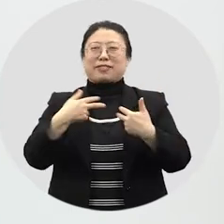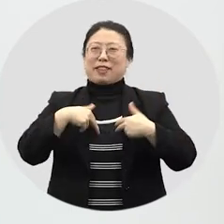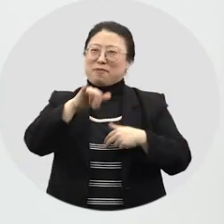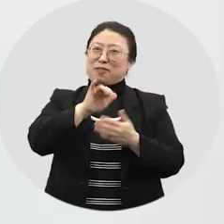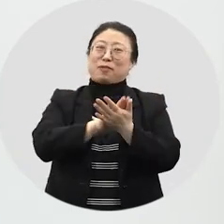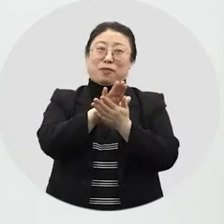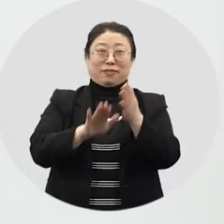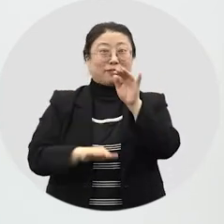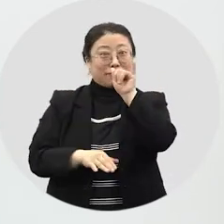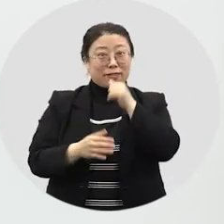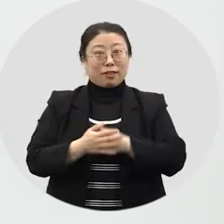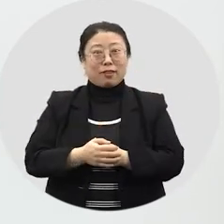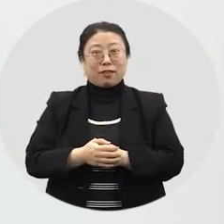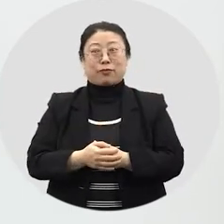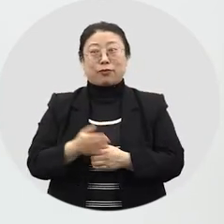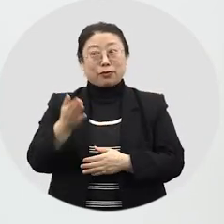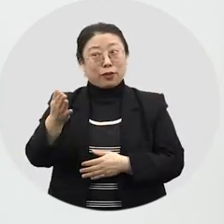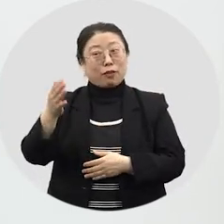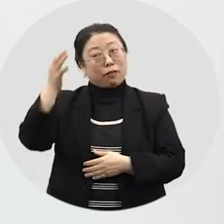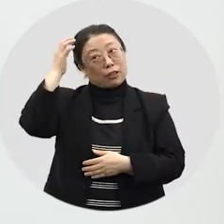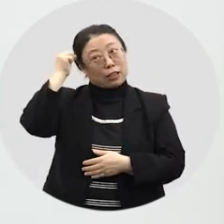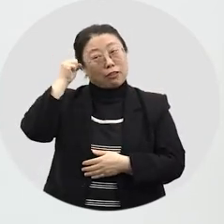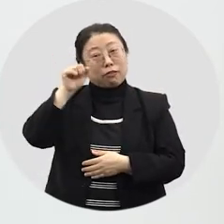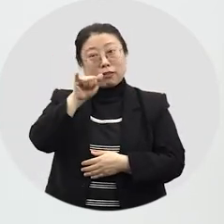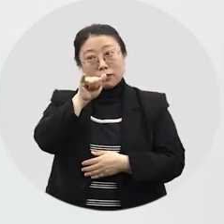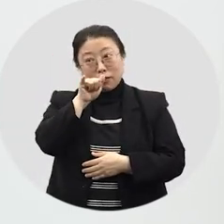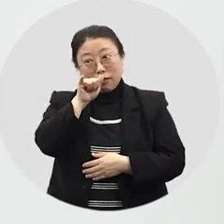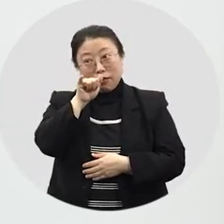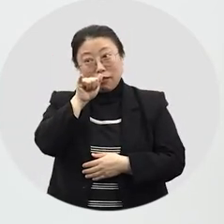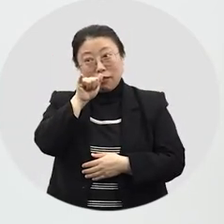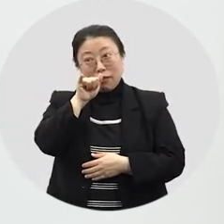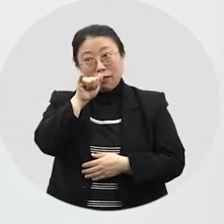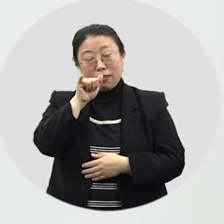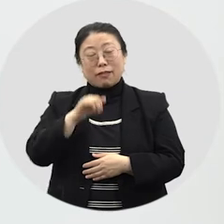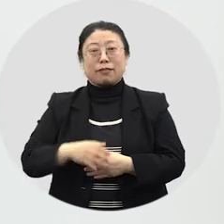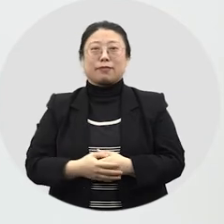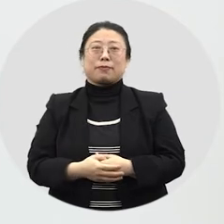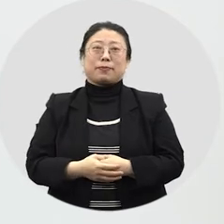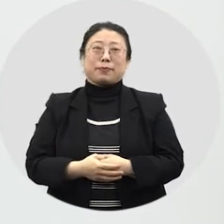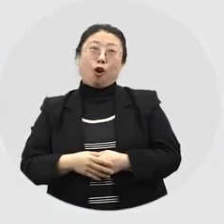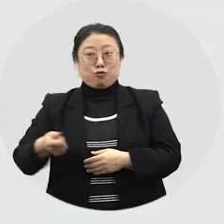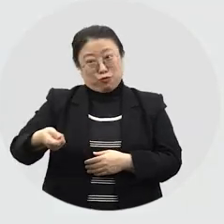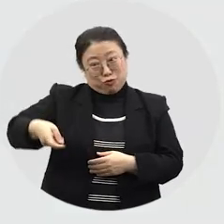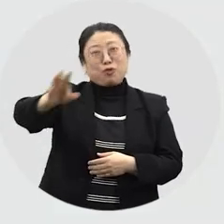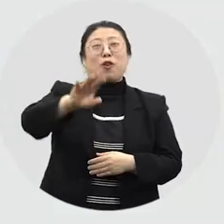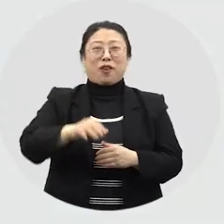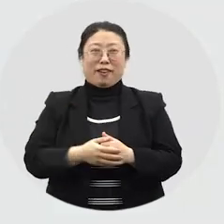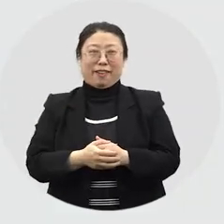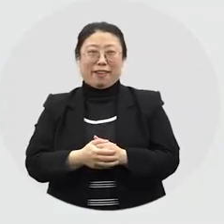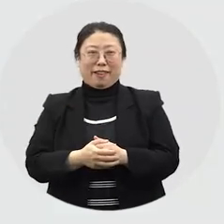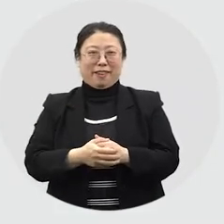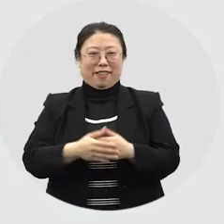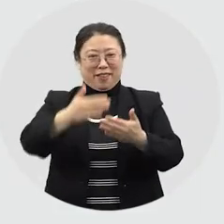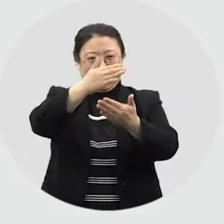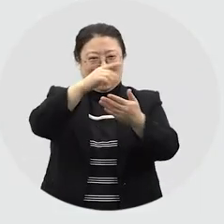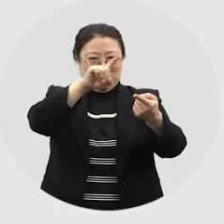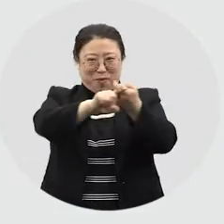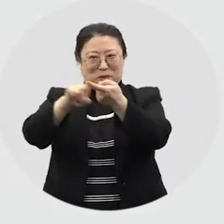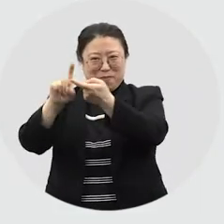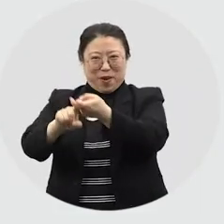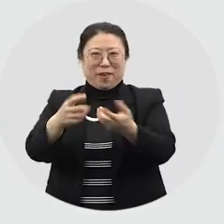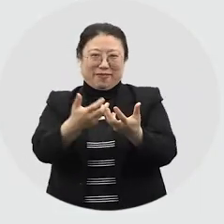재미있는 놀이를 했거든요. 혹시 누리달도 기억나는 놀이가 있나요? 네, 윷놀이요.